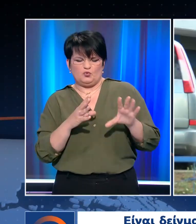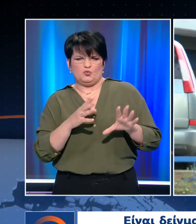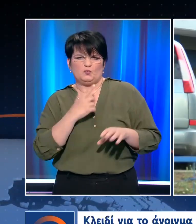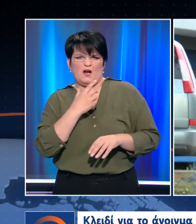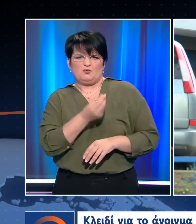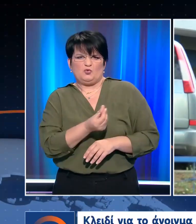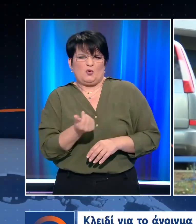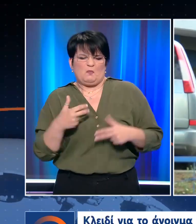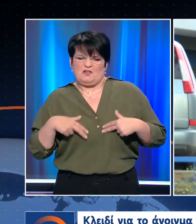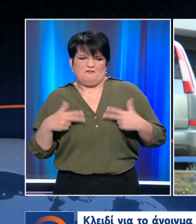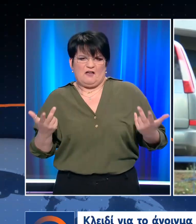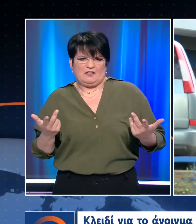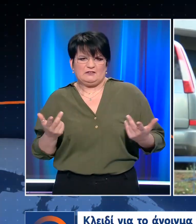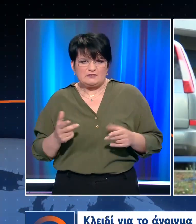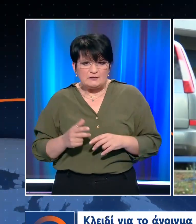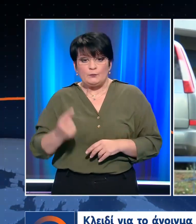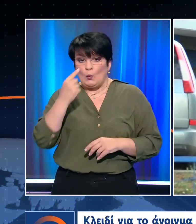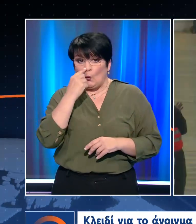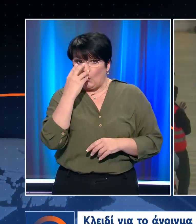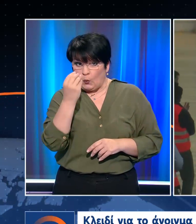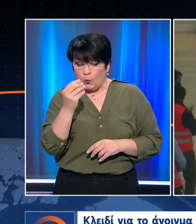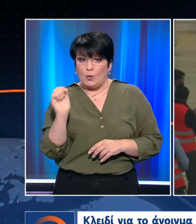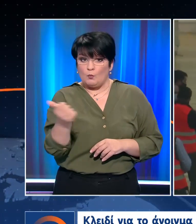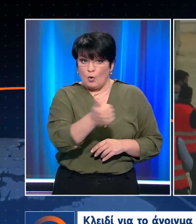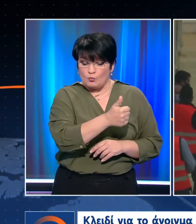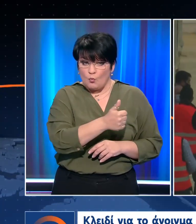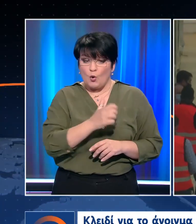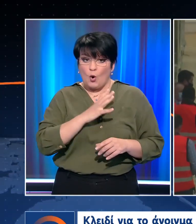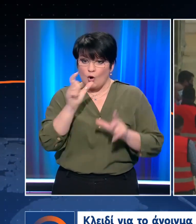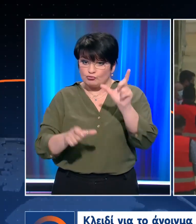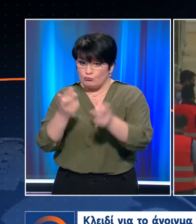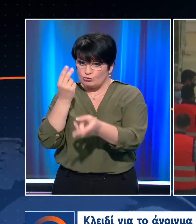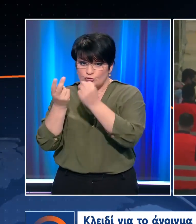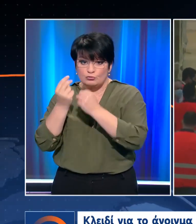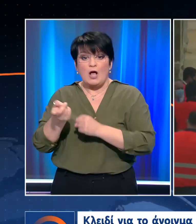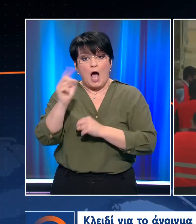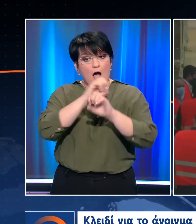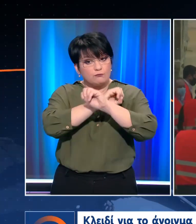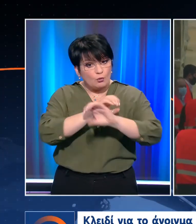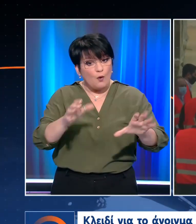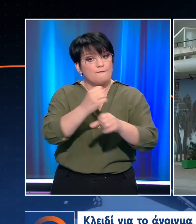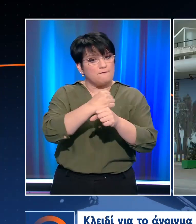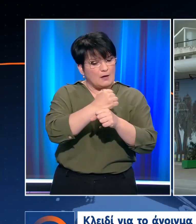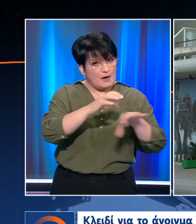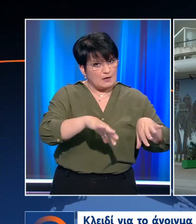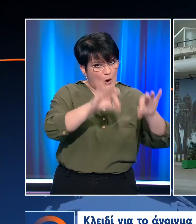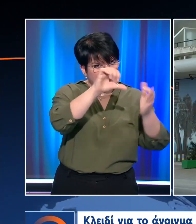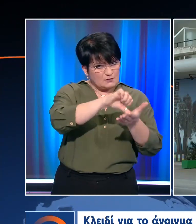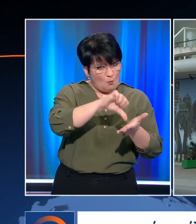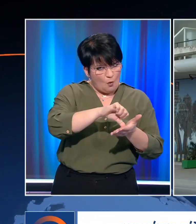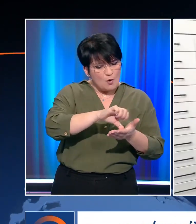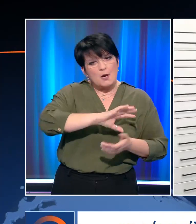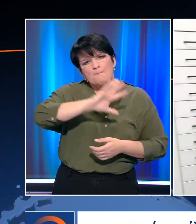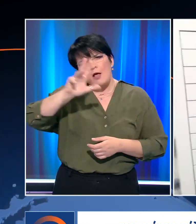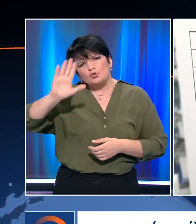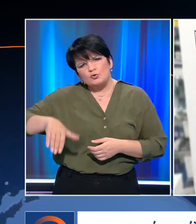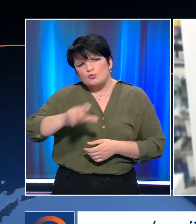Κλείδι για το άνοιγμα είναι τα self-test. Η παράδοσή τους στα φαρμακεία θα αρχίσει από αύριο, αρχικά στα φαρμακεία αστικών κέντρων και μέχρι